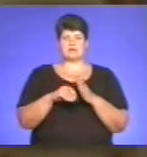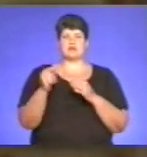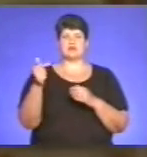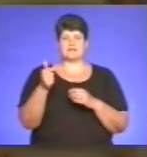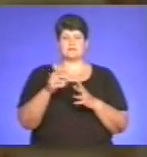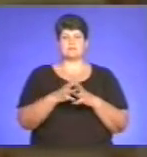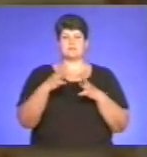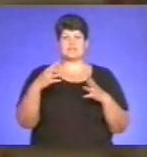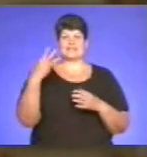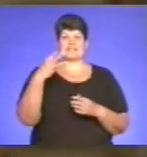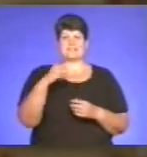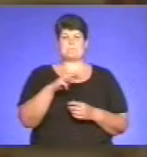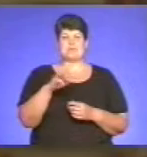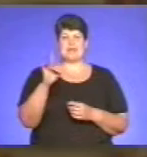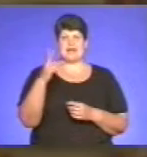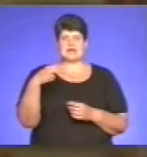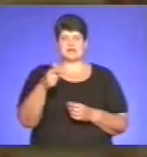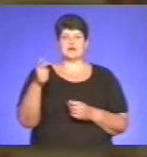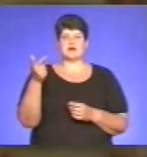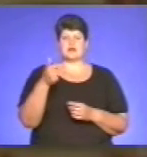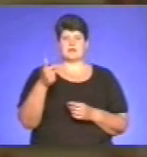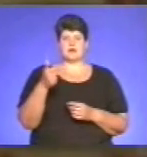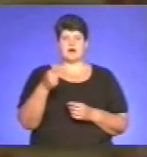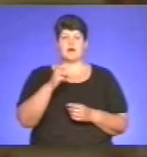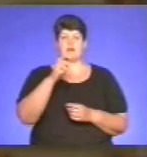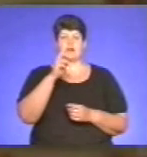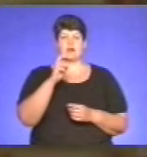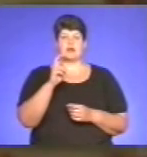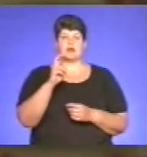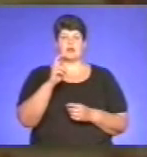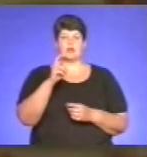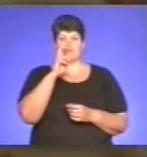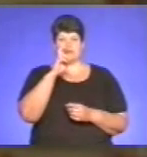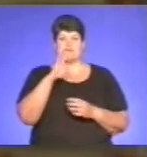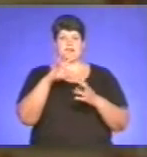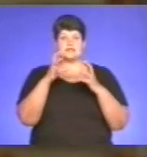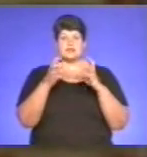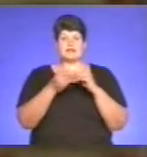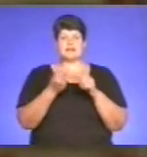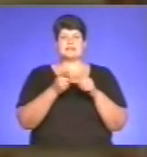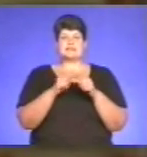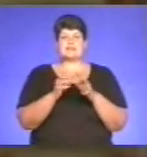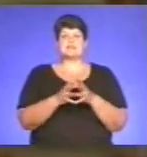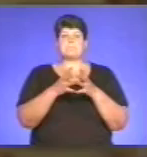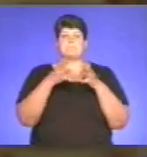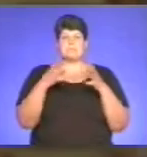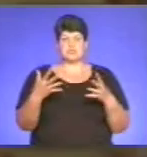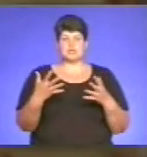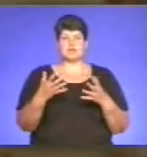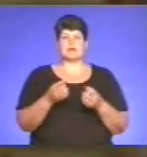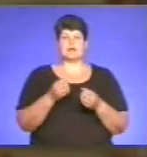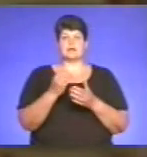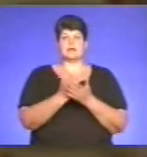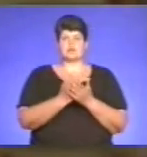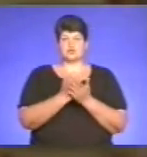майже на 30 мільярдів гривень. А квітневий результат роботи банківської системи – це збільшення ресурсної бази фізичних осіб у